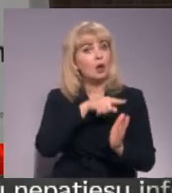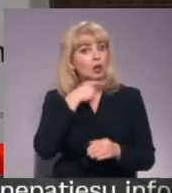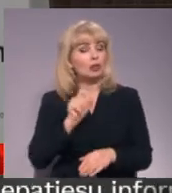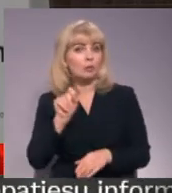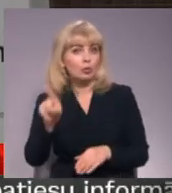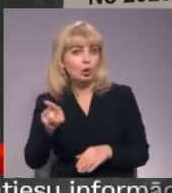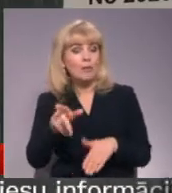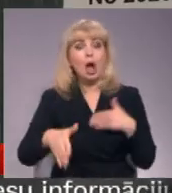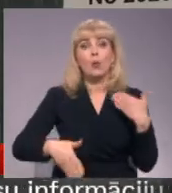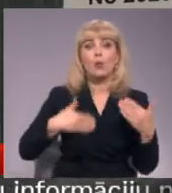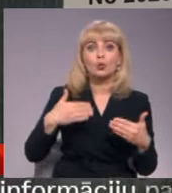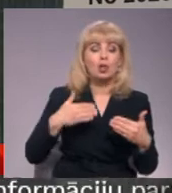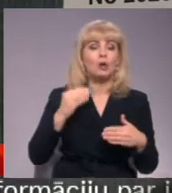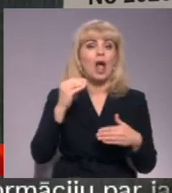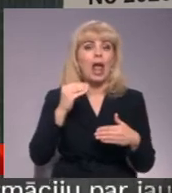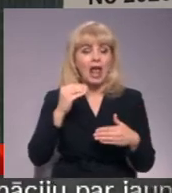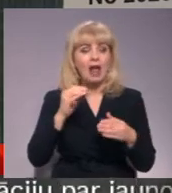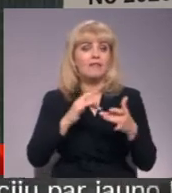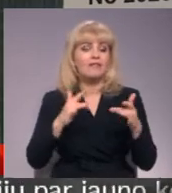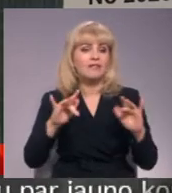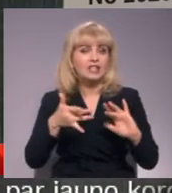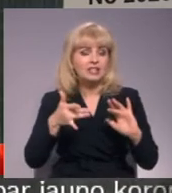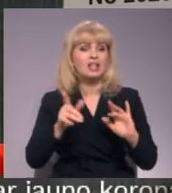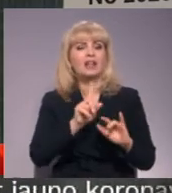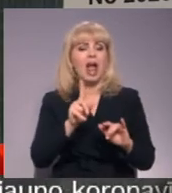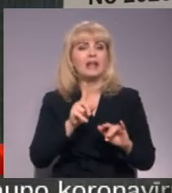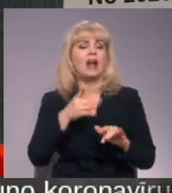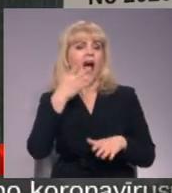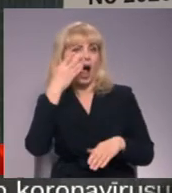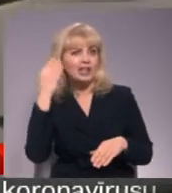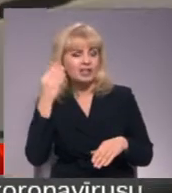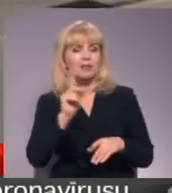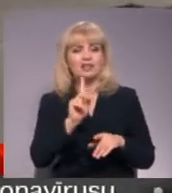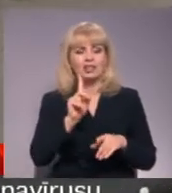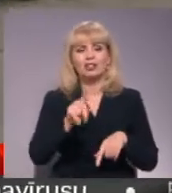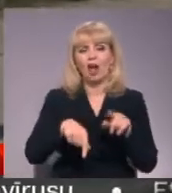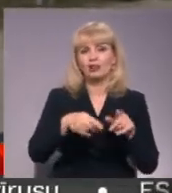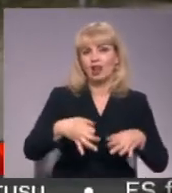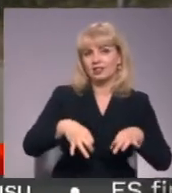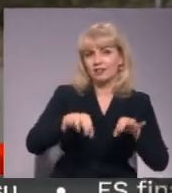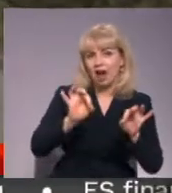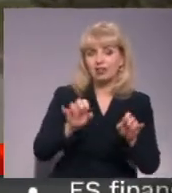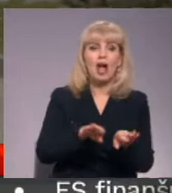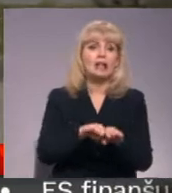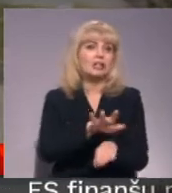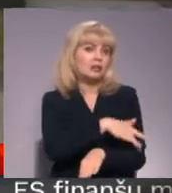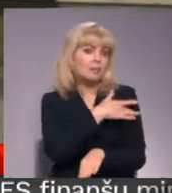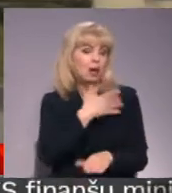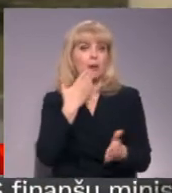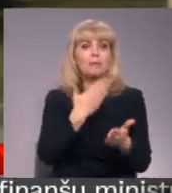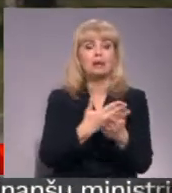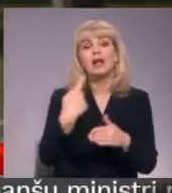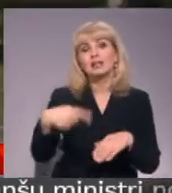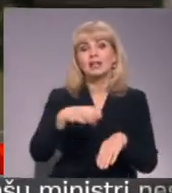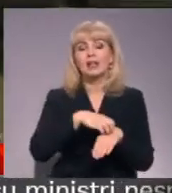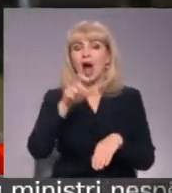uztraukums šādā e-vizītē dara savu un nereta aizmirstas pats būtiskākais. Līdzīgs pakalpojums piedāvā arī citi